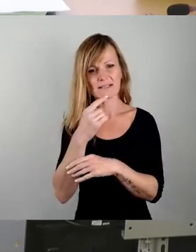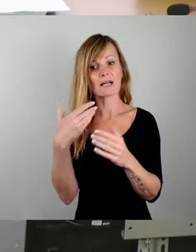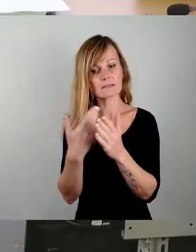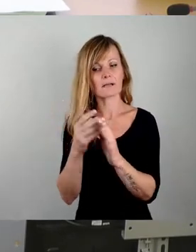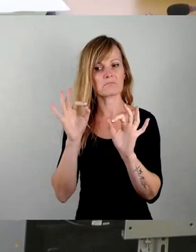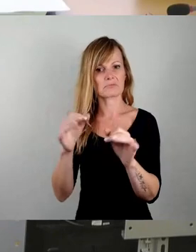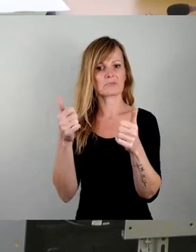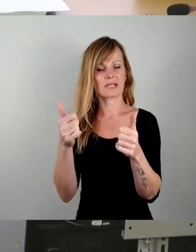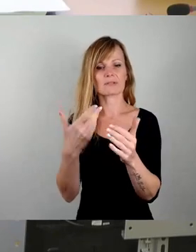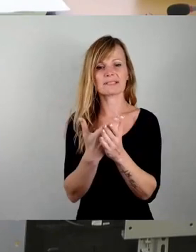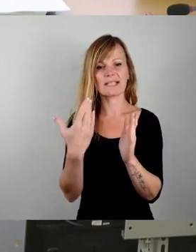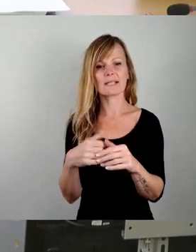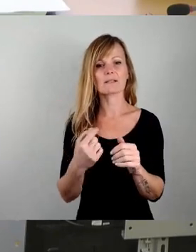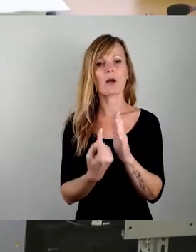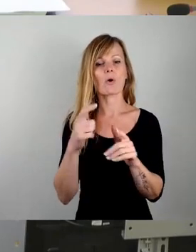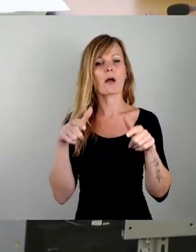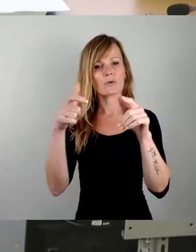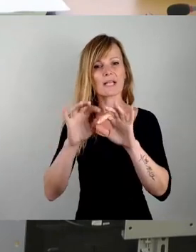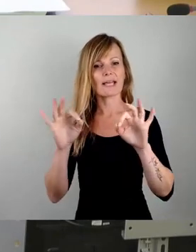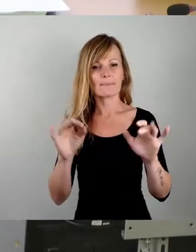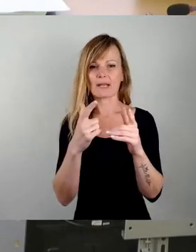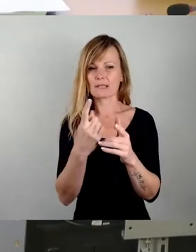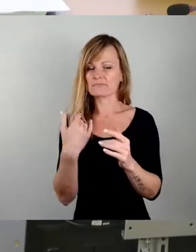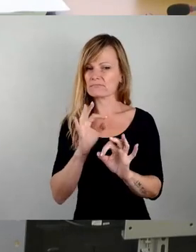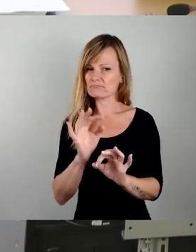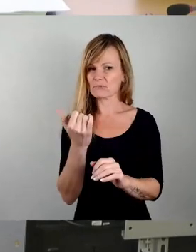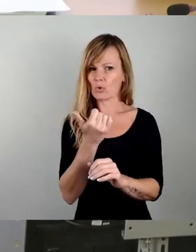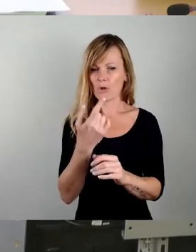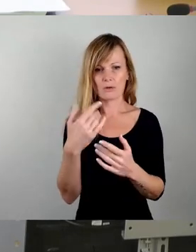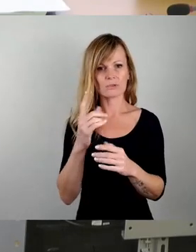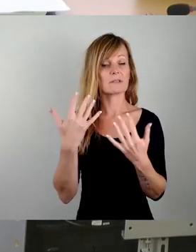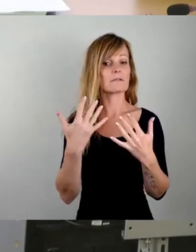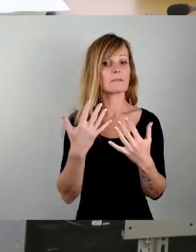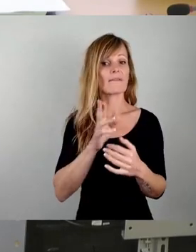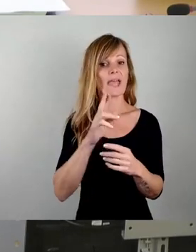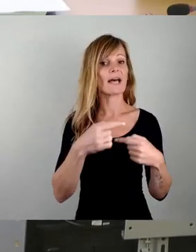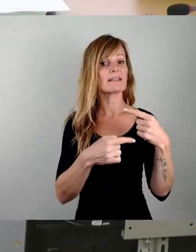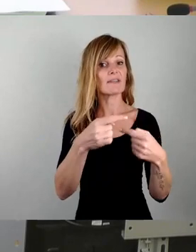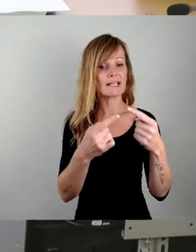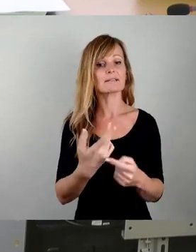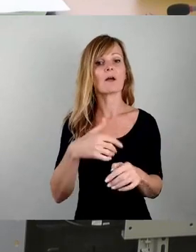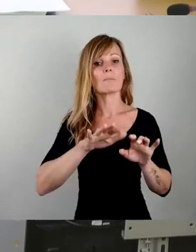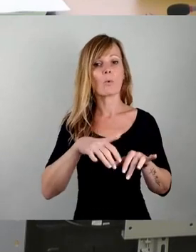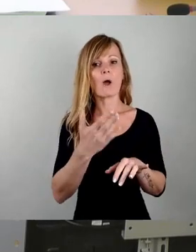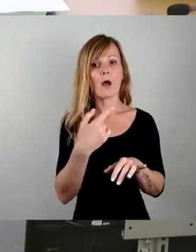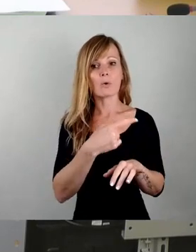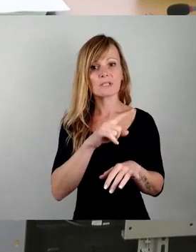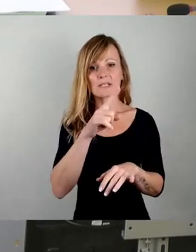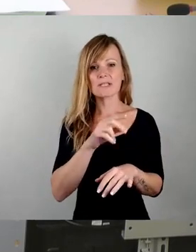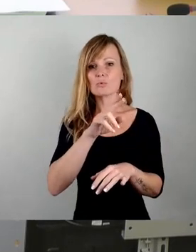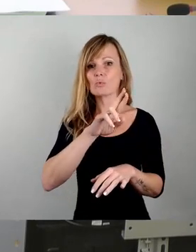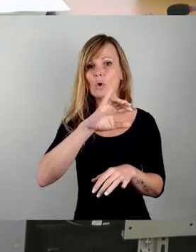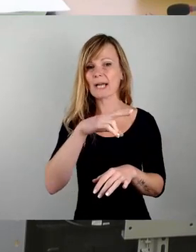maßgeblich, das ist eine ganz tolle Sache und es ist entwickelt worden von einem Büro aus Zürich, glaube ich.